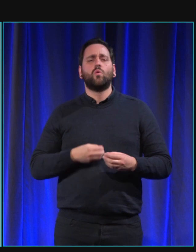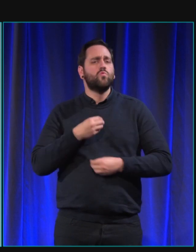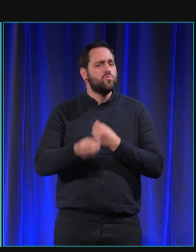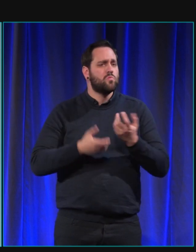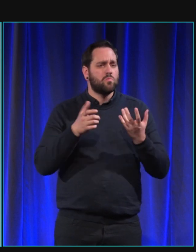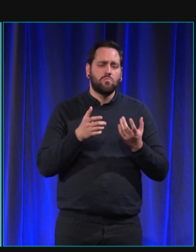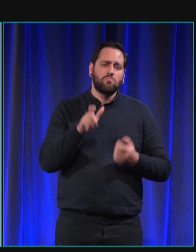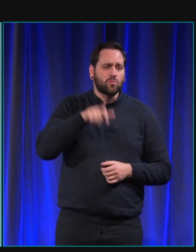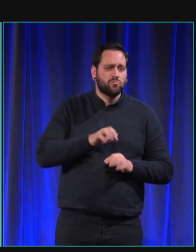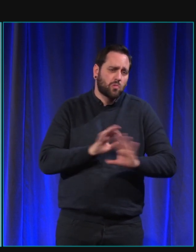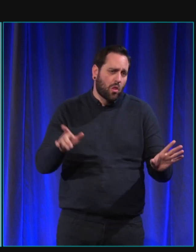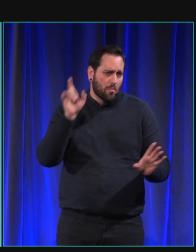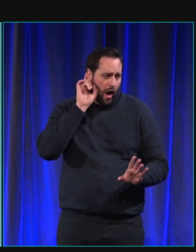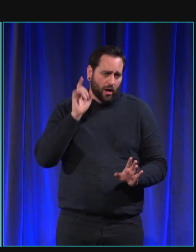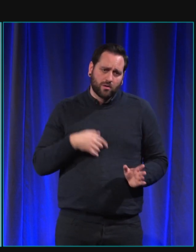ils viennent tout seuls.